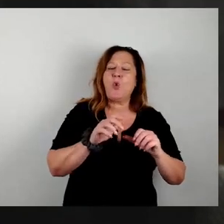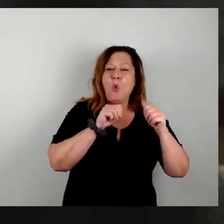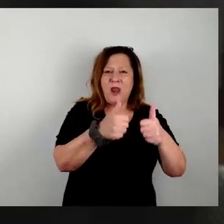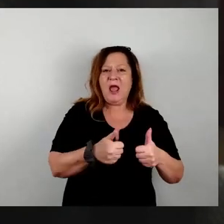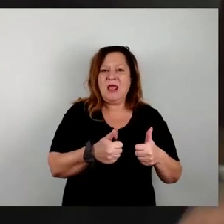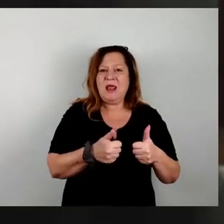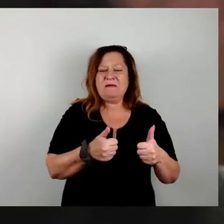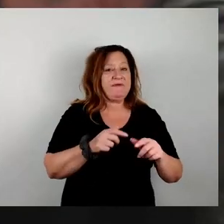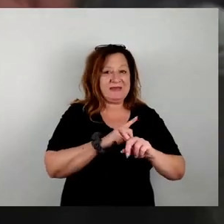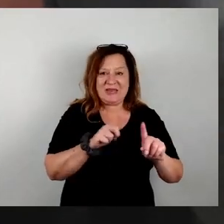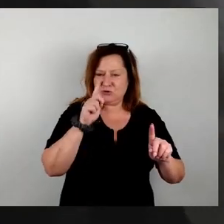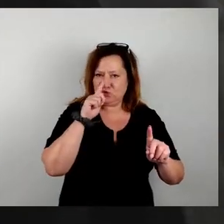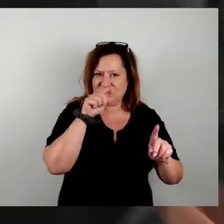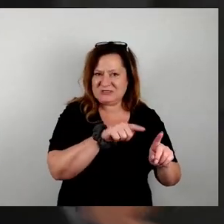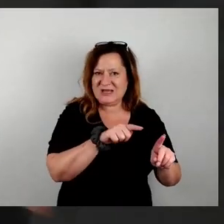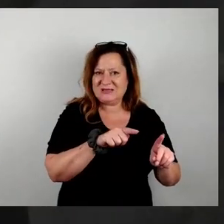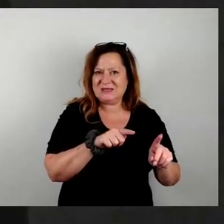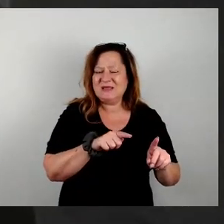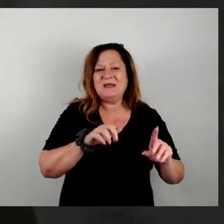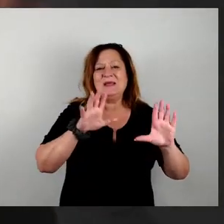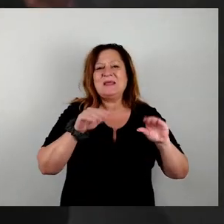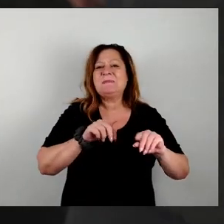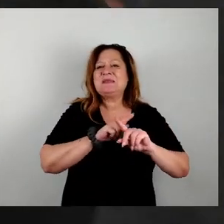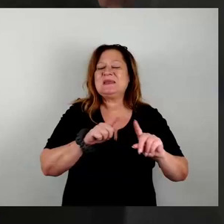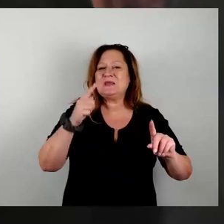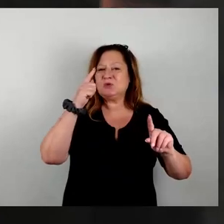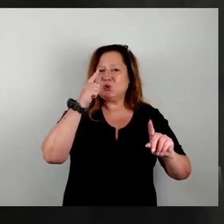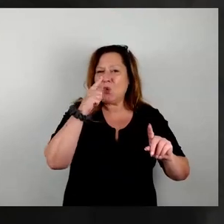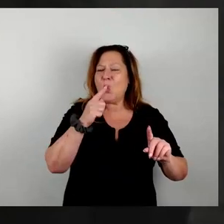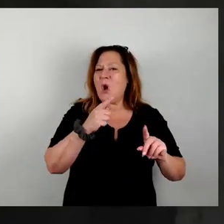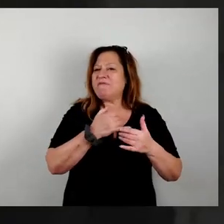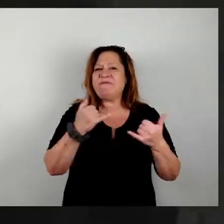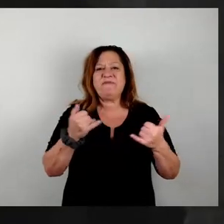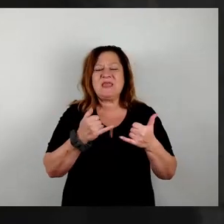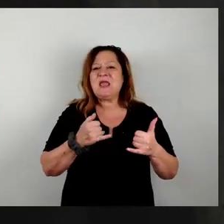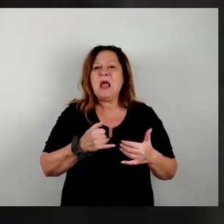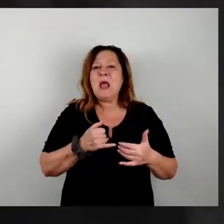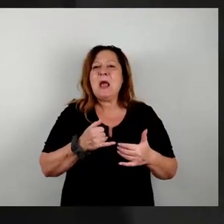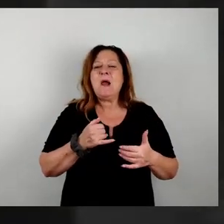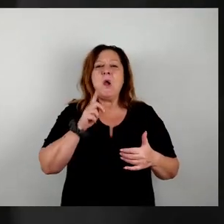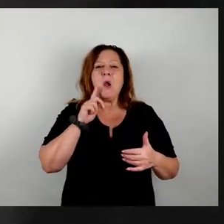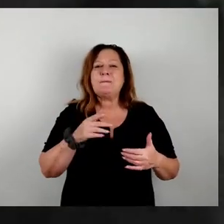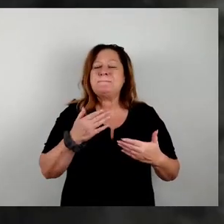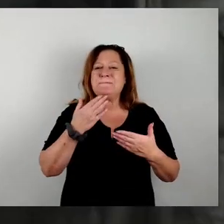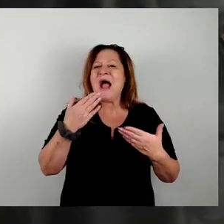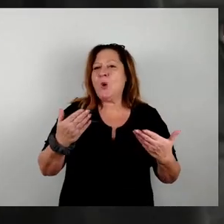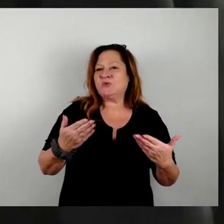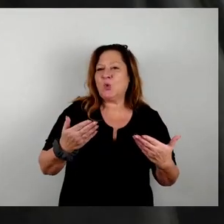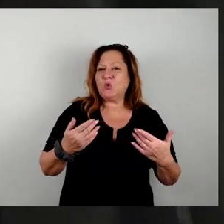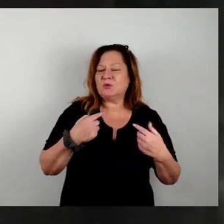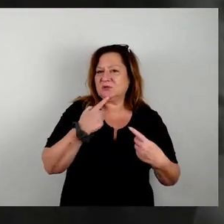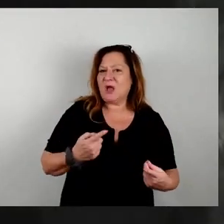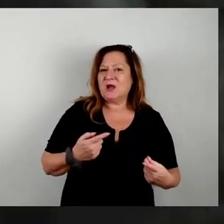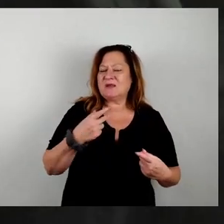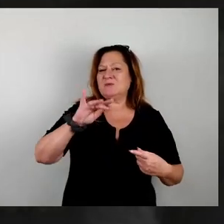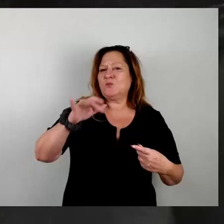sagen, damit Sie nicht immer heute solche Unterstellungen in den Raum werfen, dass sozusagen damit das TSMC-Projekt gescheitert ist. So wurde es